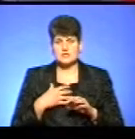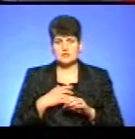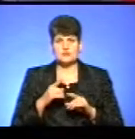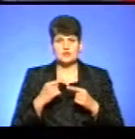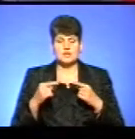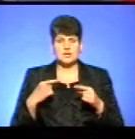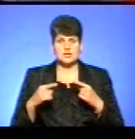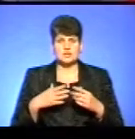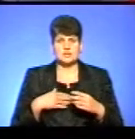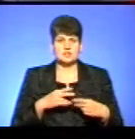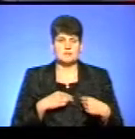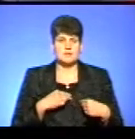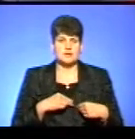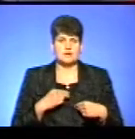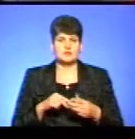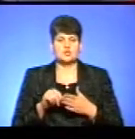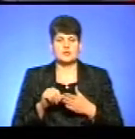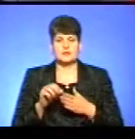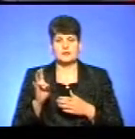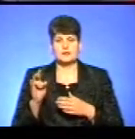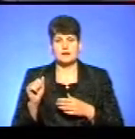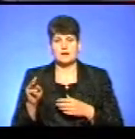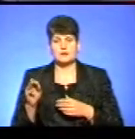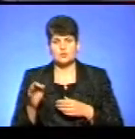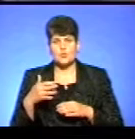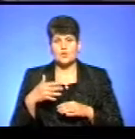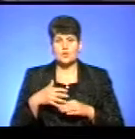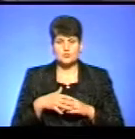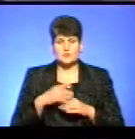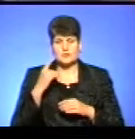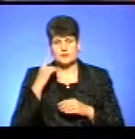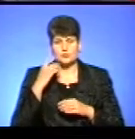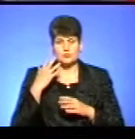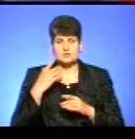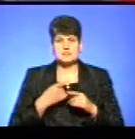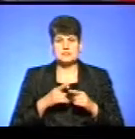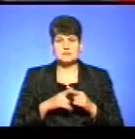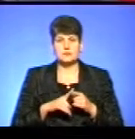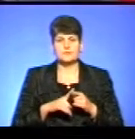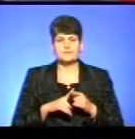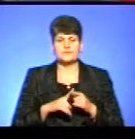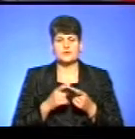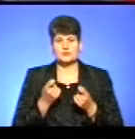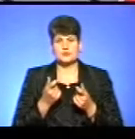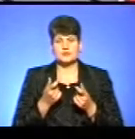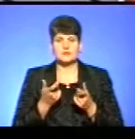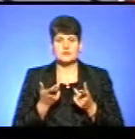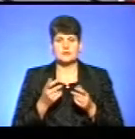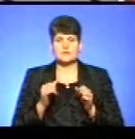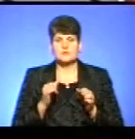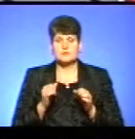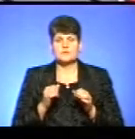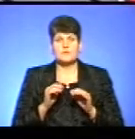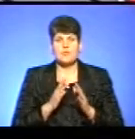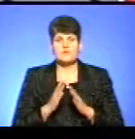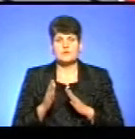партнери, країни, члени НАТО прекрасно розуміють надуманість цих аргументів і цієї такої трохи маніпулятивність цієї поведінки